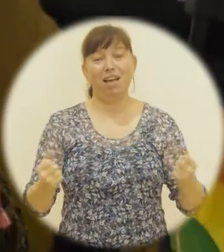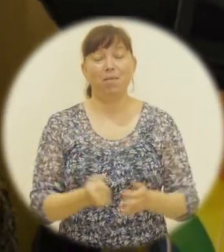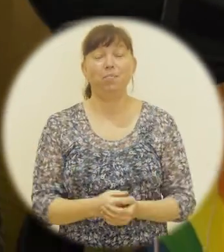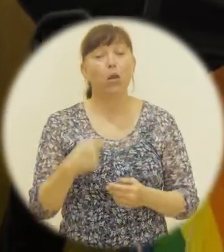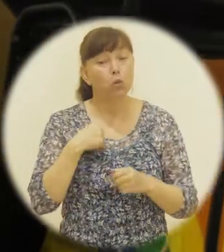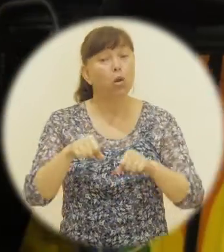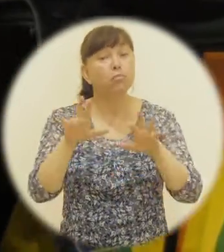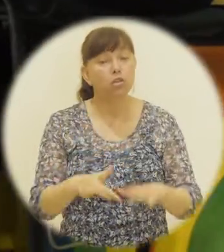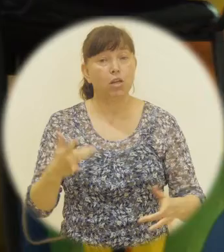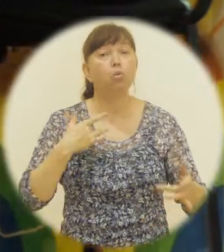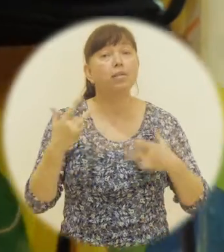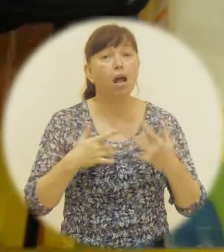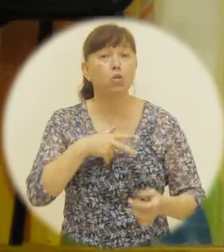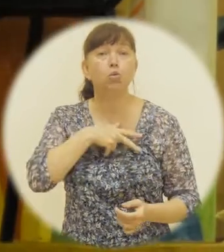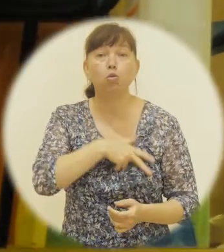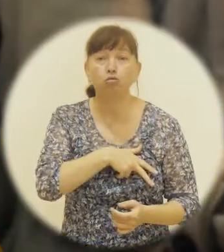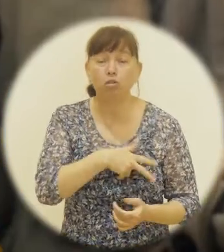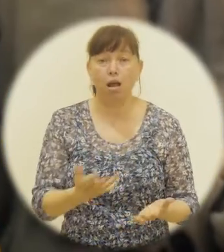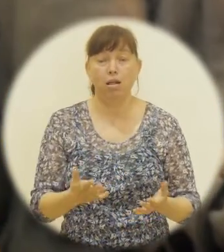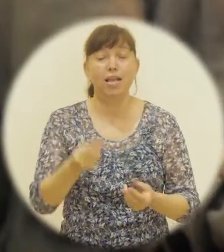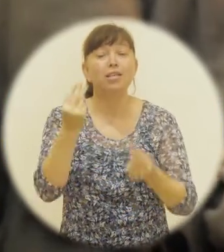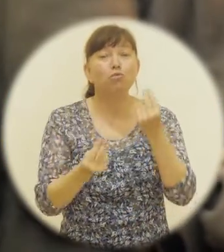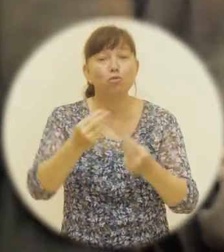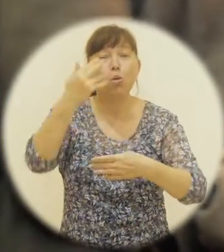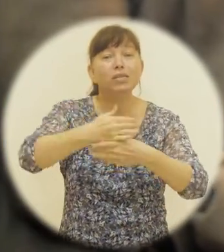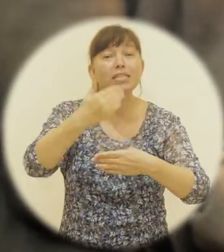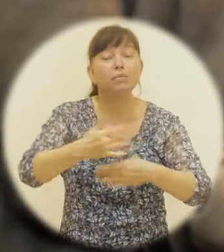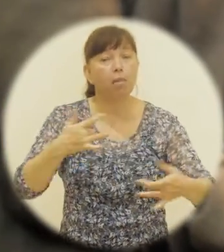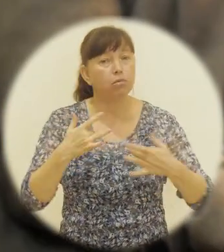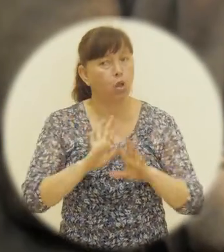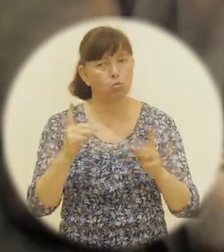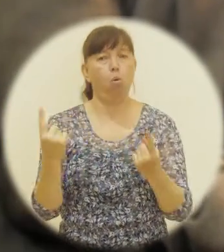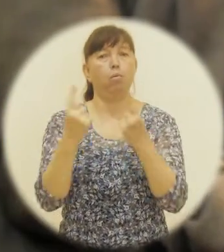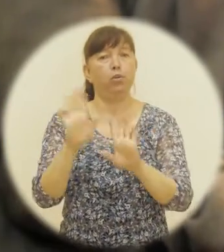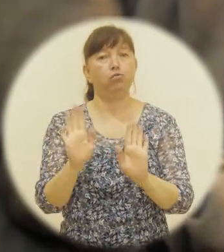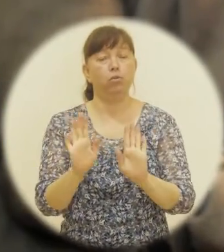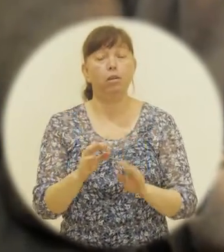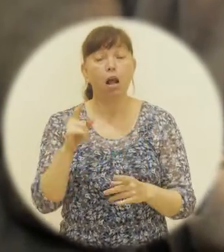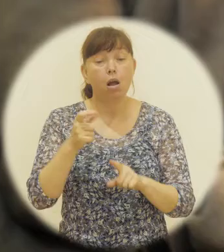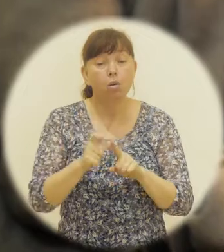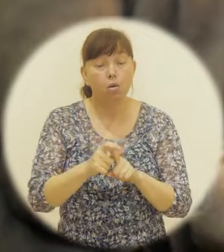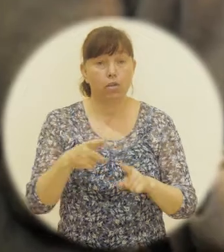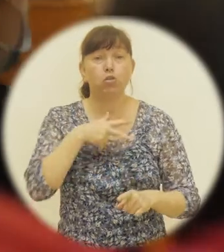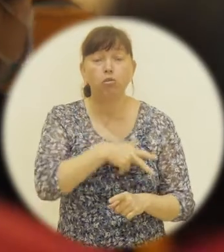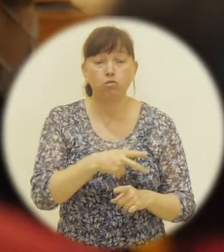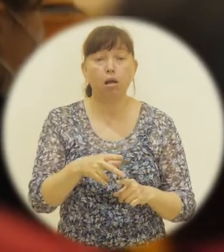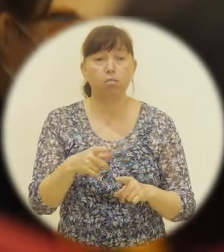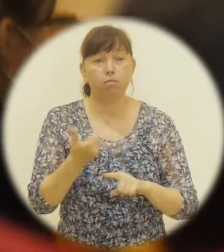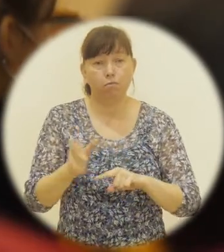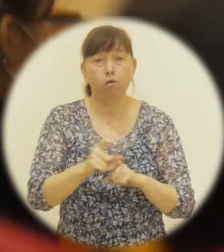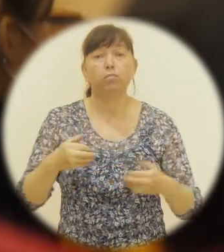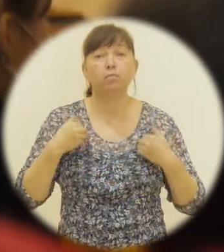Am decis că un teatru social, sau să jucăm un spectacol, dar nu unul obișnuit, ci că un mesaj social ar fi binevenit,